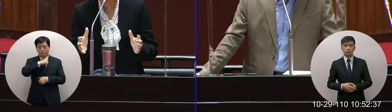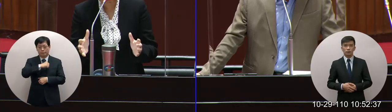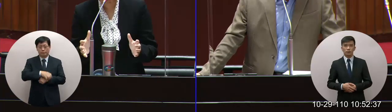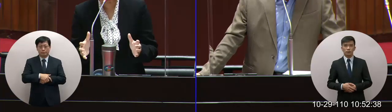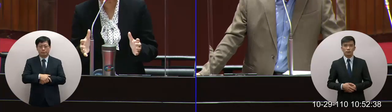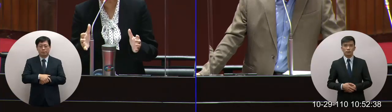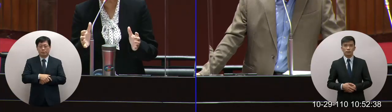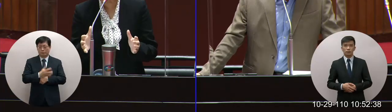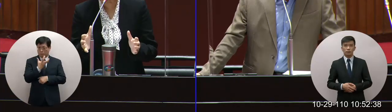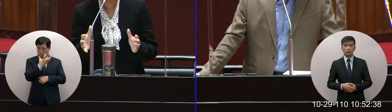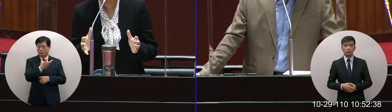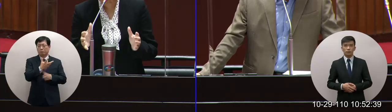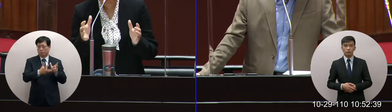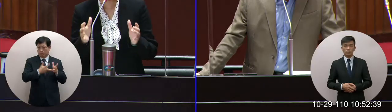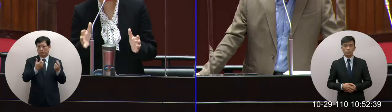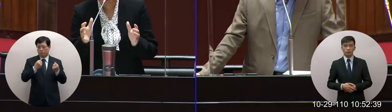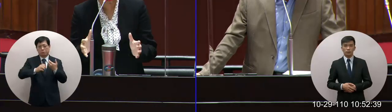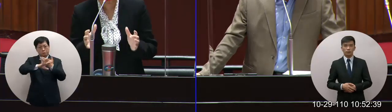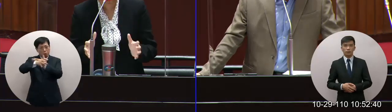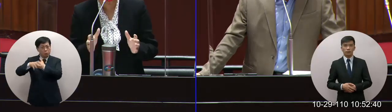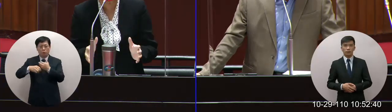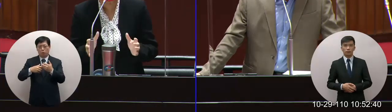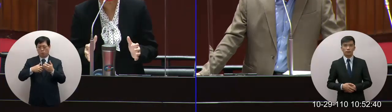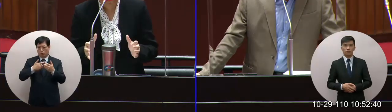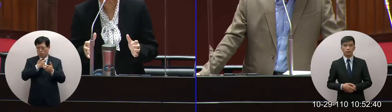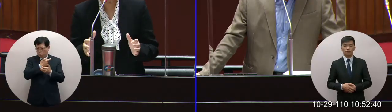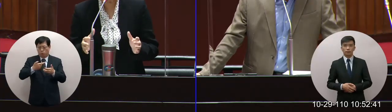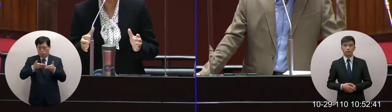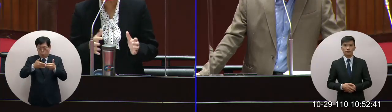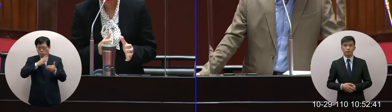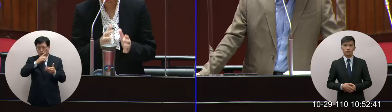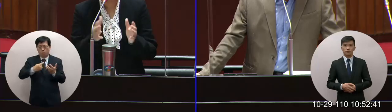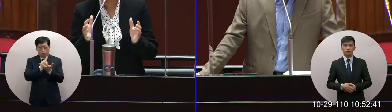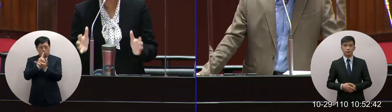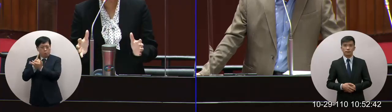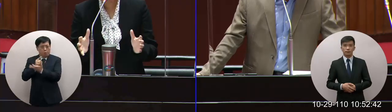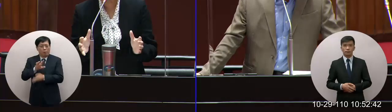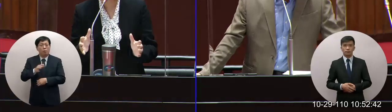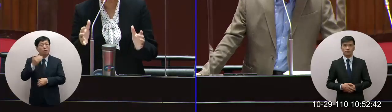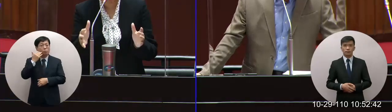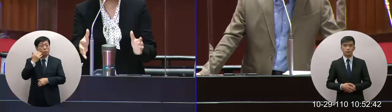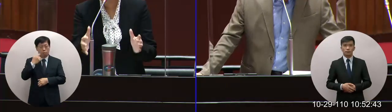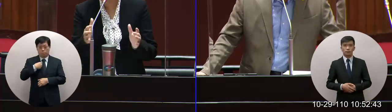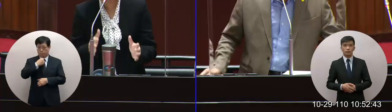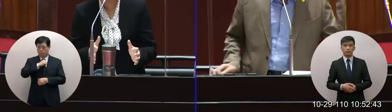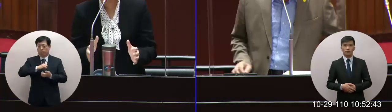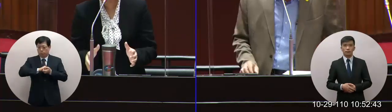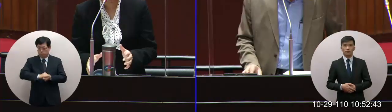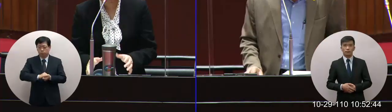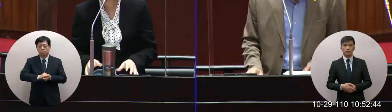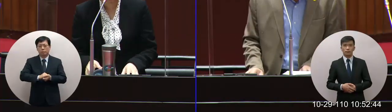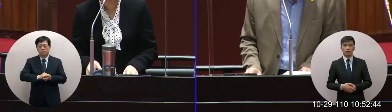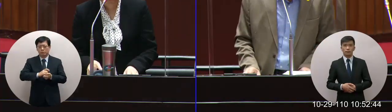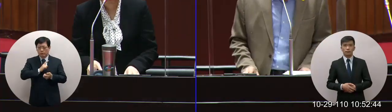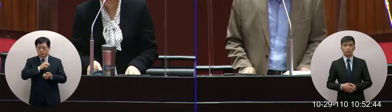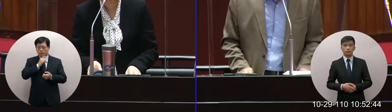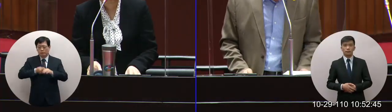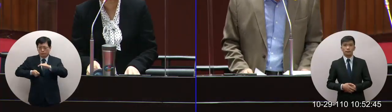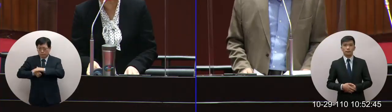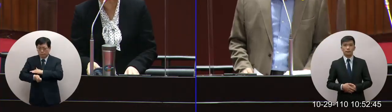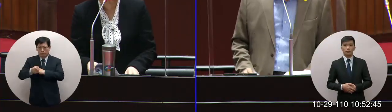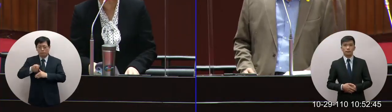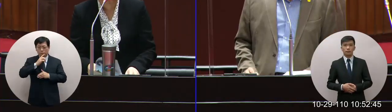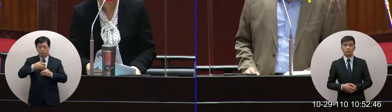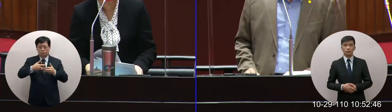非常多產業都是在國際上非常重要的供應鏈那對於台灣來說一定要參加這些